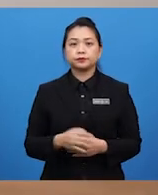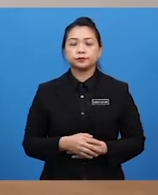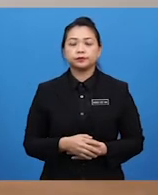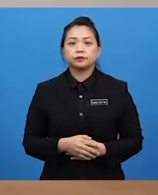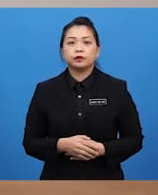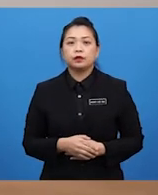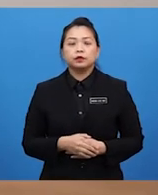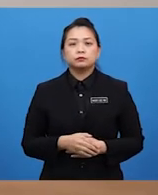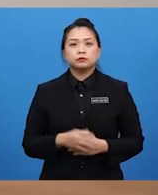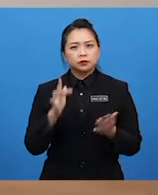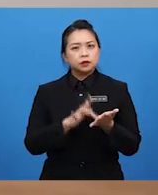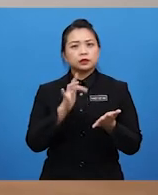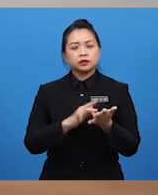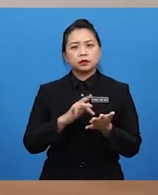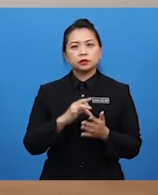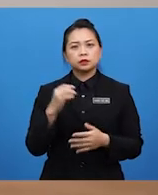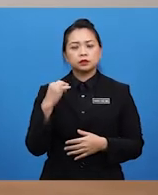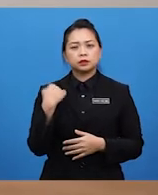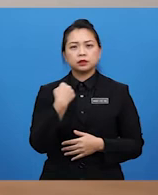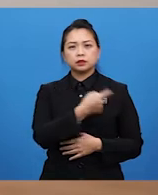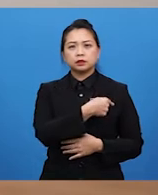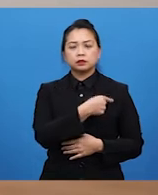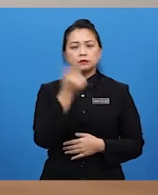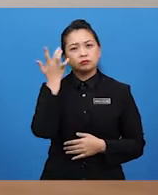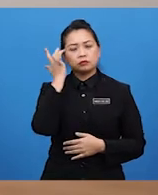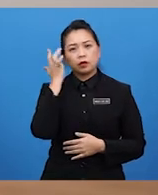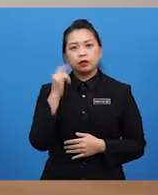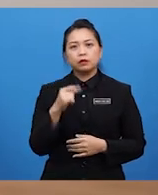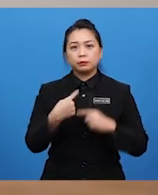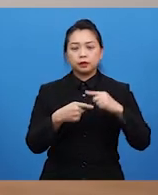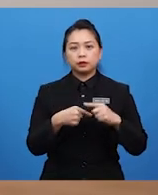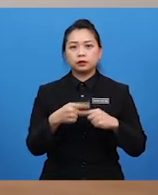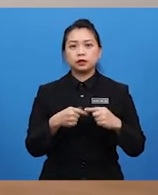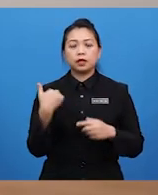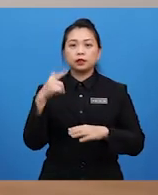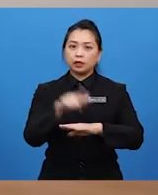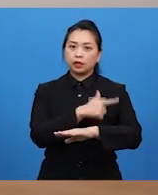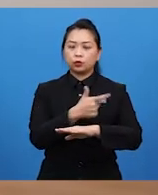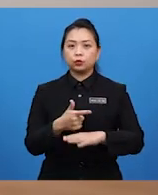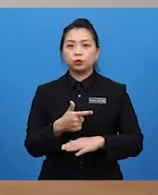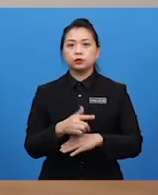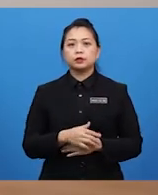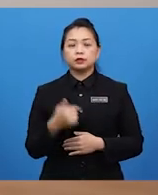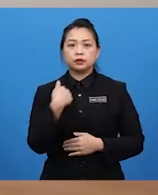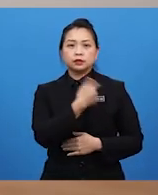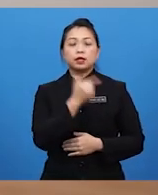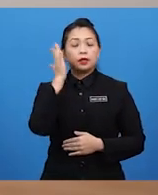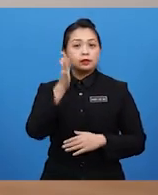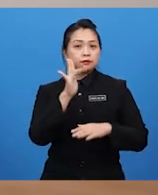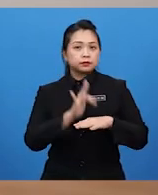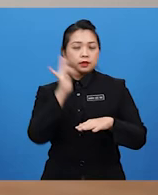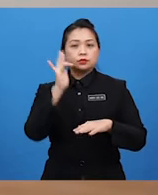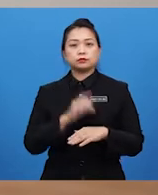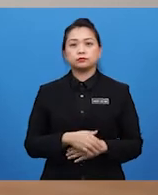kita perasan dengan mendengar lagu ataupun muzik jiwa kita akan tersentuh. Itu sebabnya